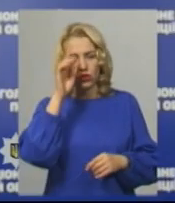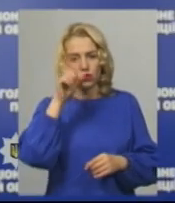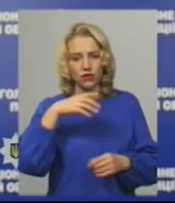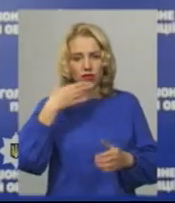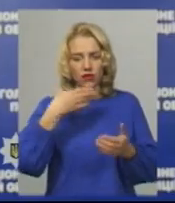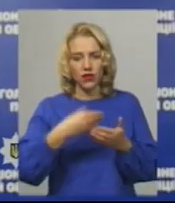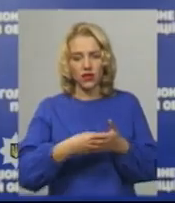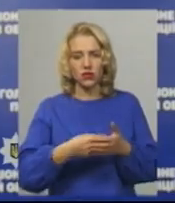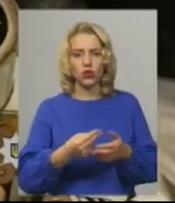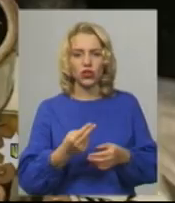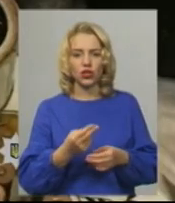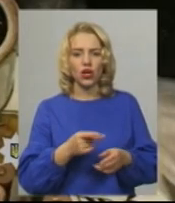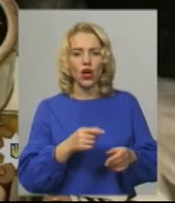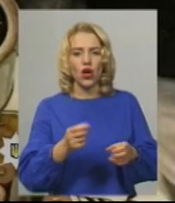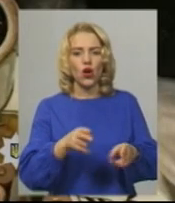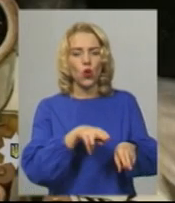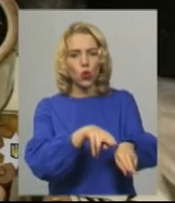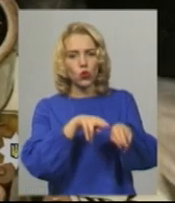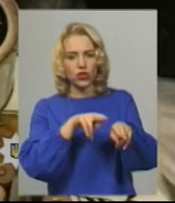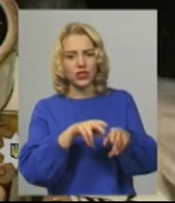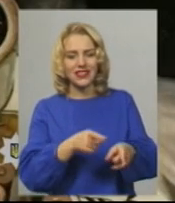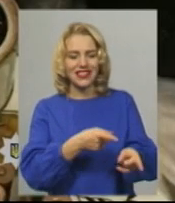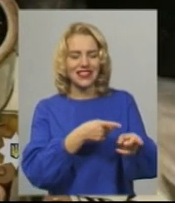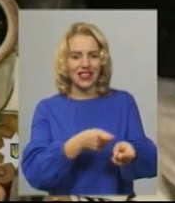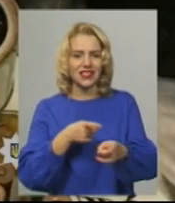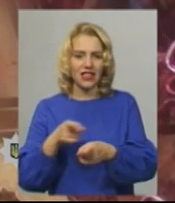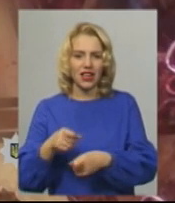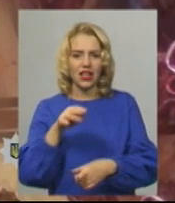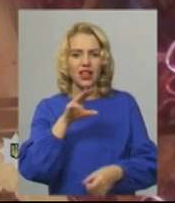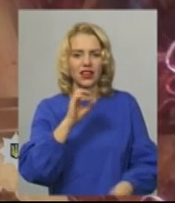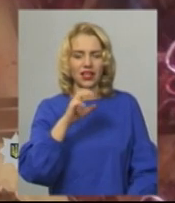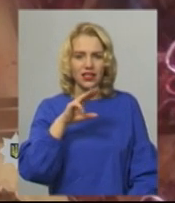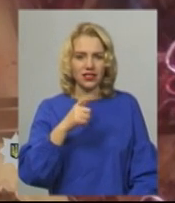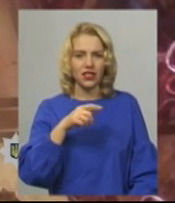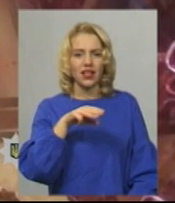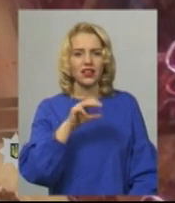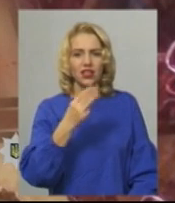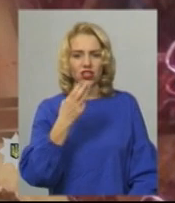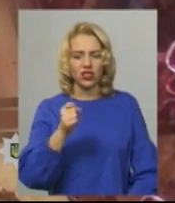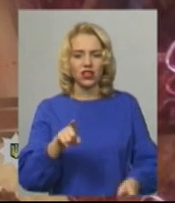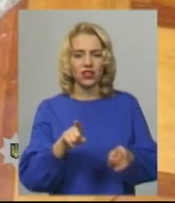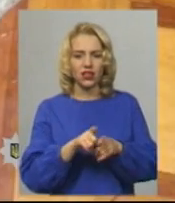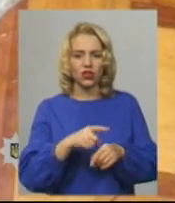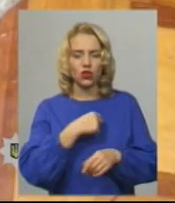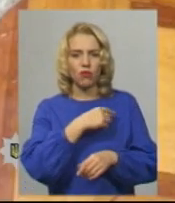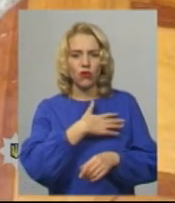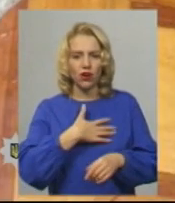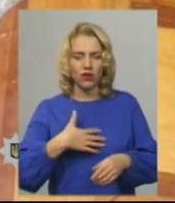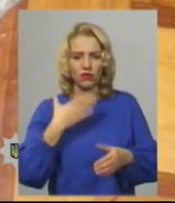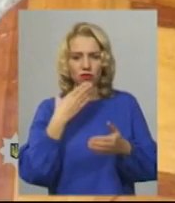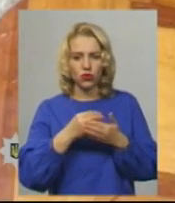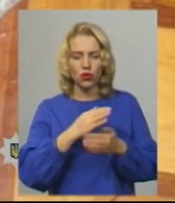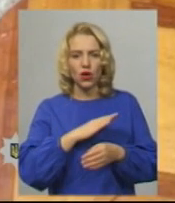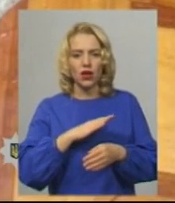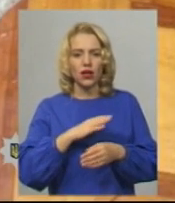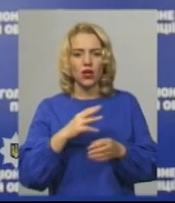власної мисливської рушниці застрелив свого тестя, а також поранив неповнолітню доньку, яка намагалася захистити своїх рідних